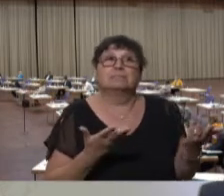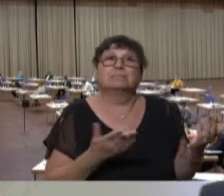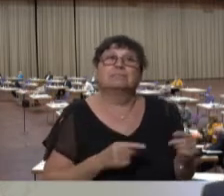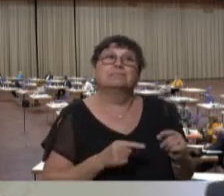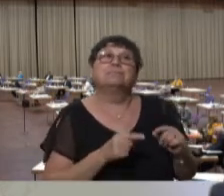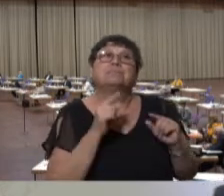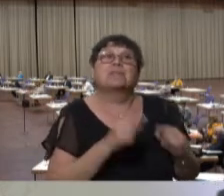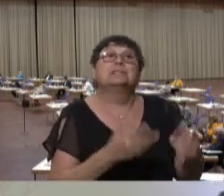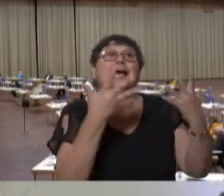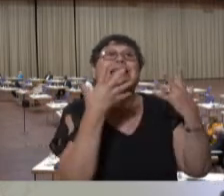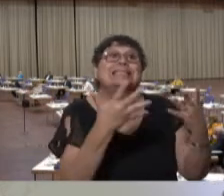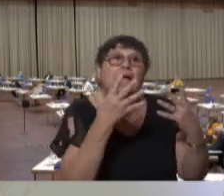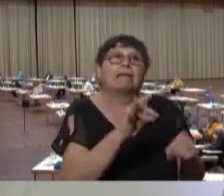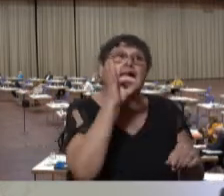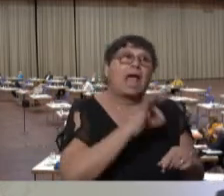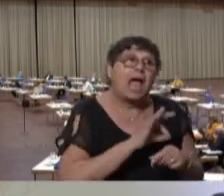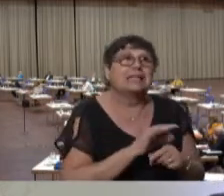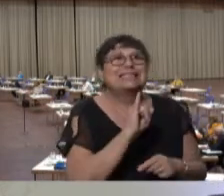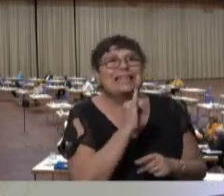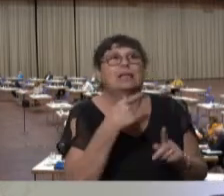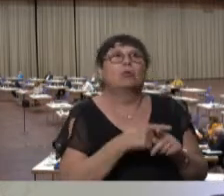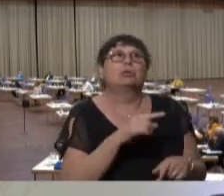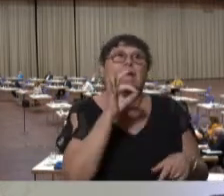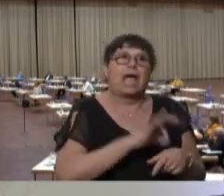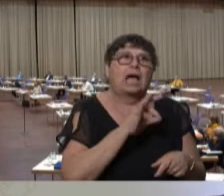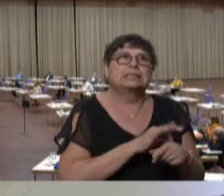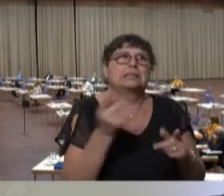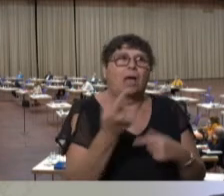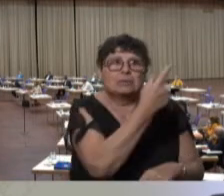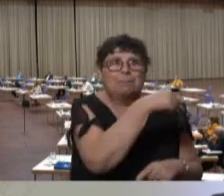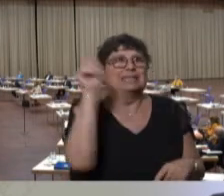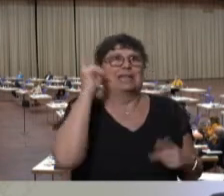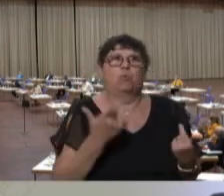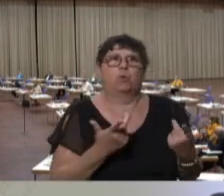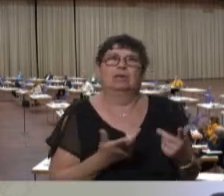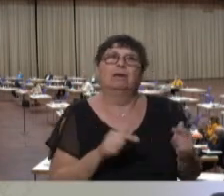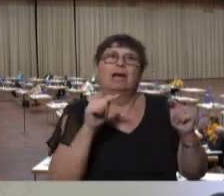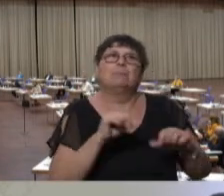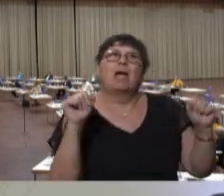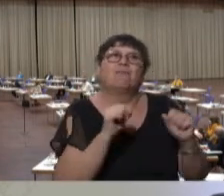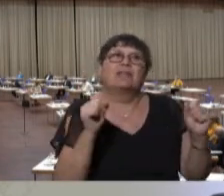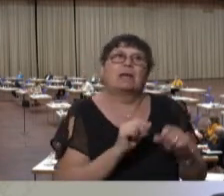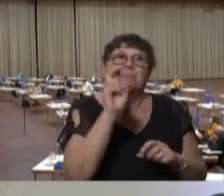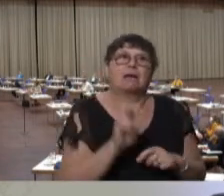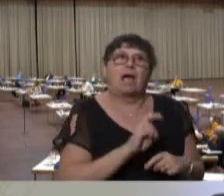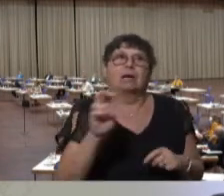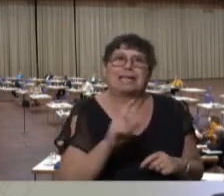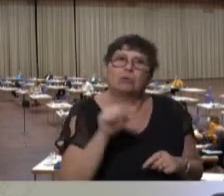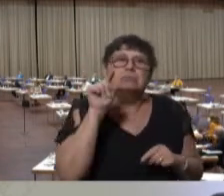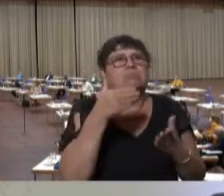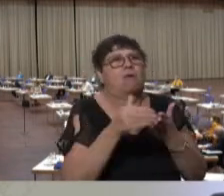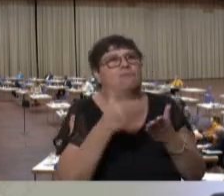dass zehn Ärztinnen, Ärzte aus Mexiko im Winterbergklinik ihre